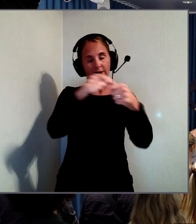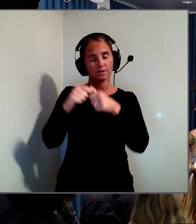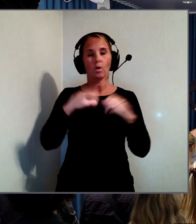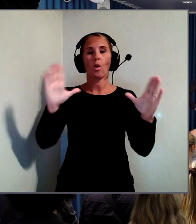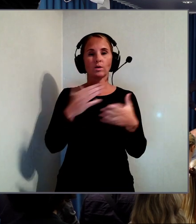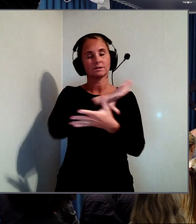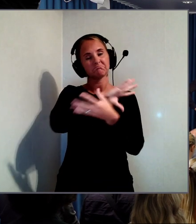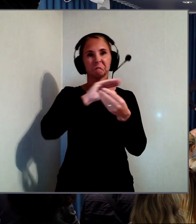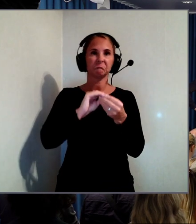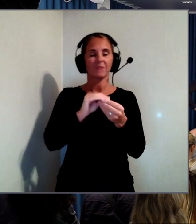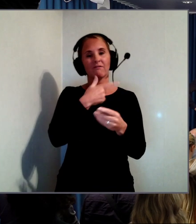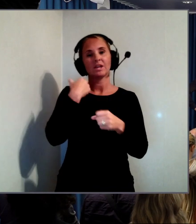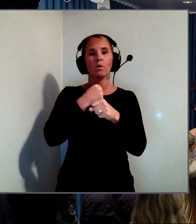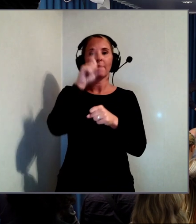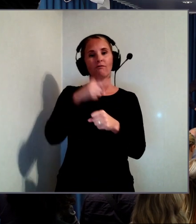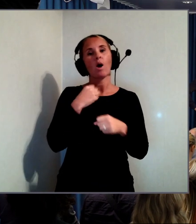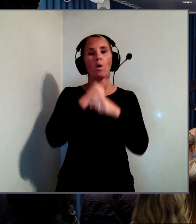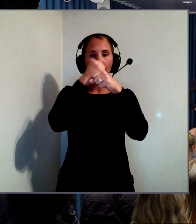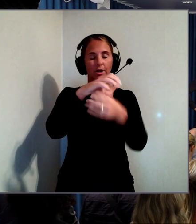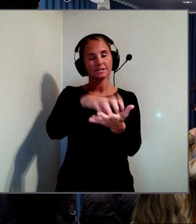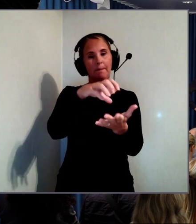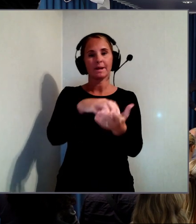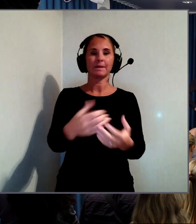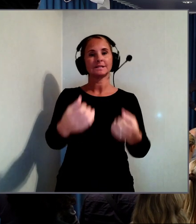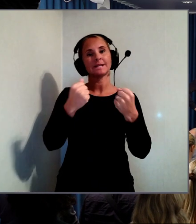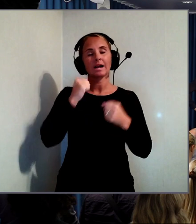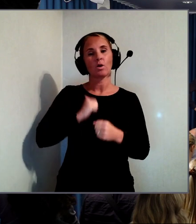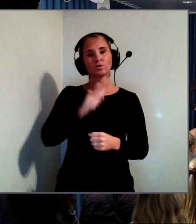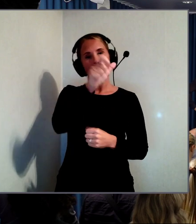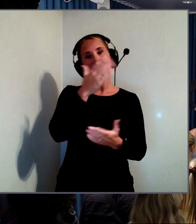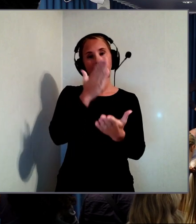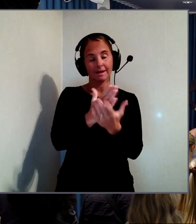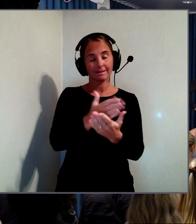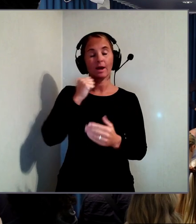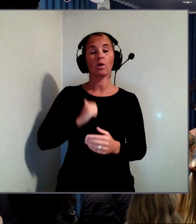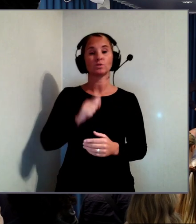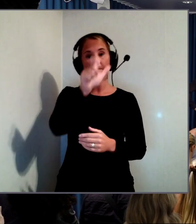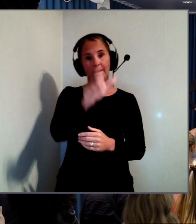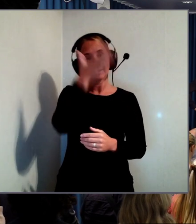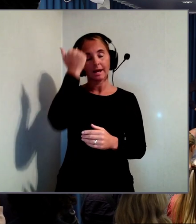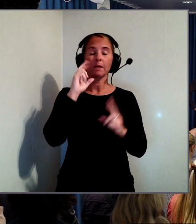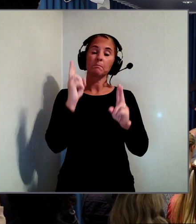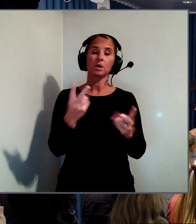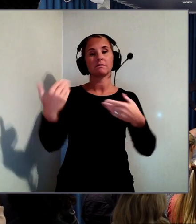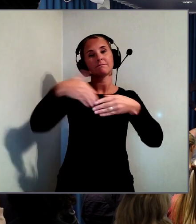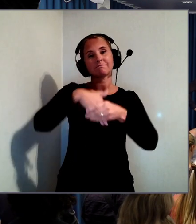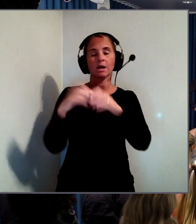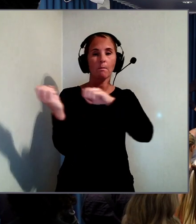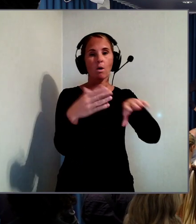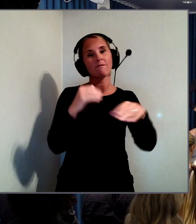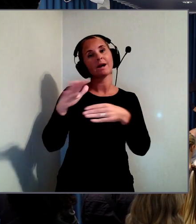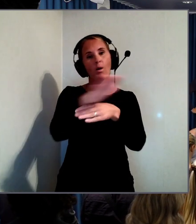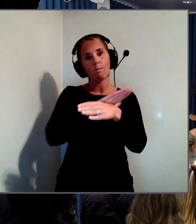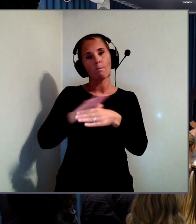hållbart samhälle med en stark konsumenträtt. Där konsumenter också kan vara med och påverka marknaderna.